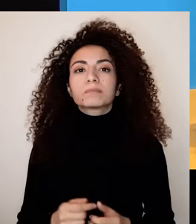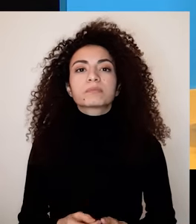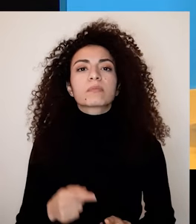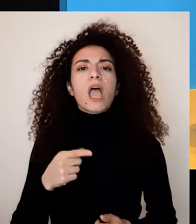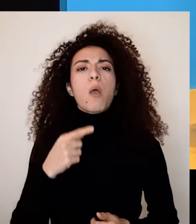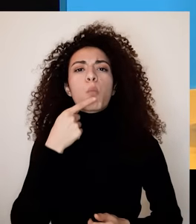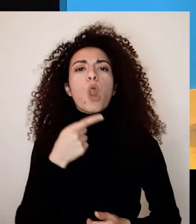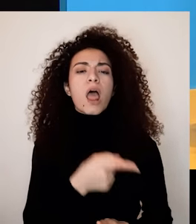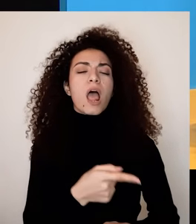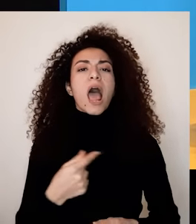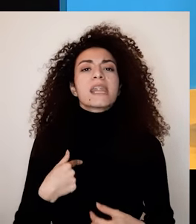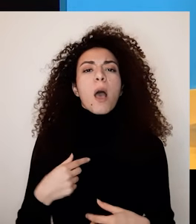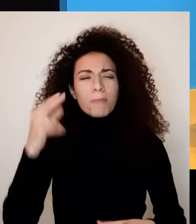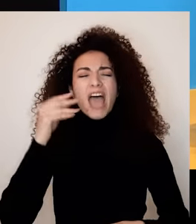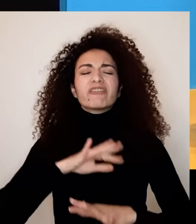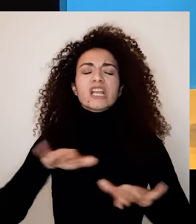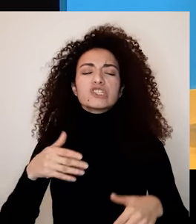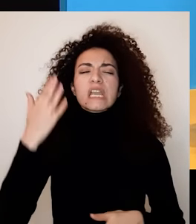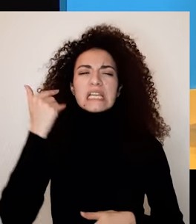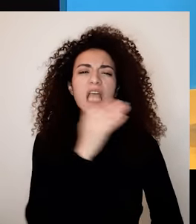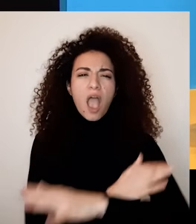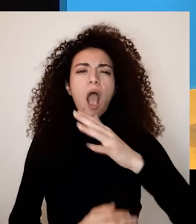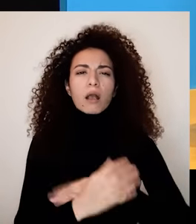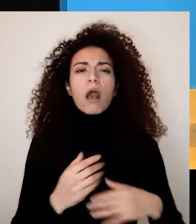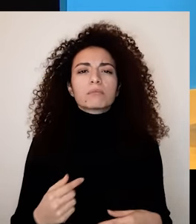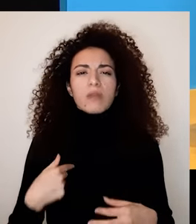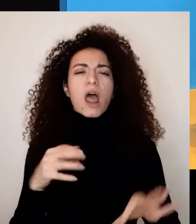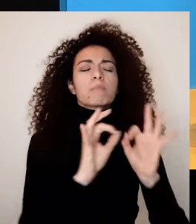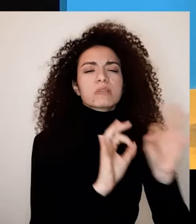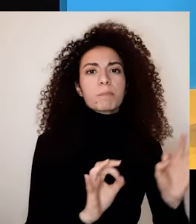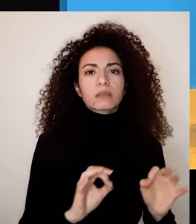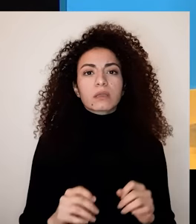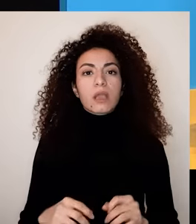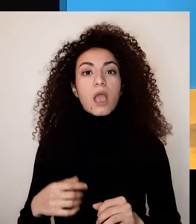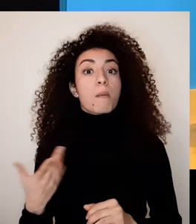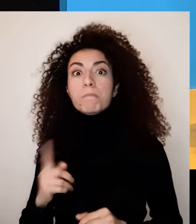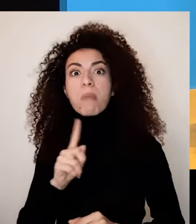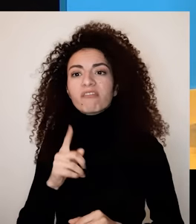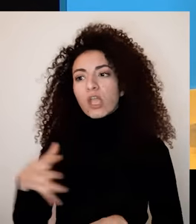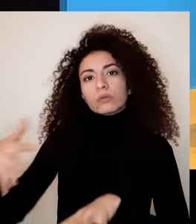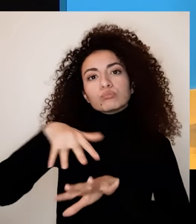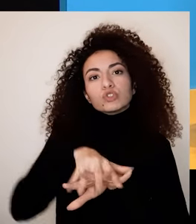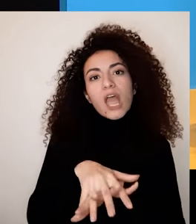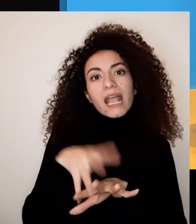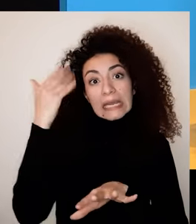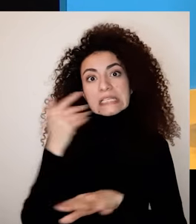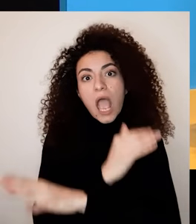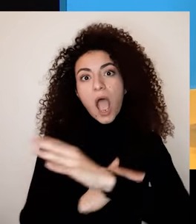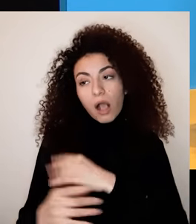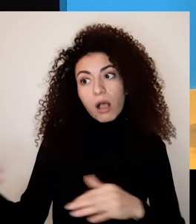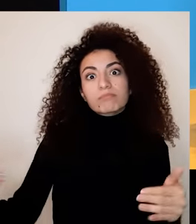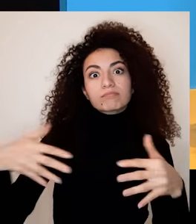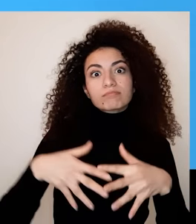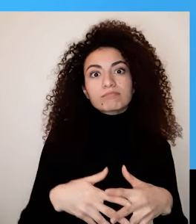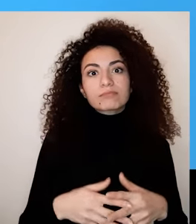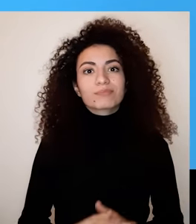بتعتبر نفسها خبيرة بأمور النساء ذات الإعاقة من دون ما يكون لهالنساء دور بإدارة حياتهم والمشاركة بوضع الأهداف اللي